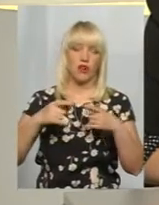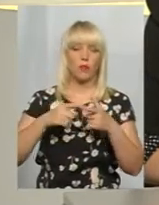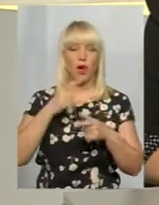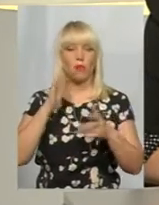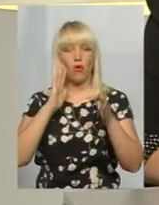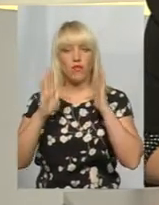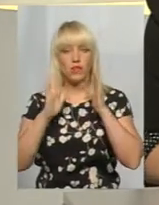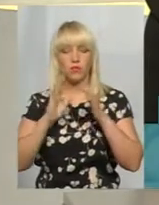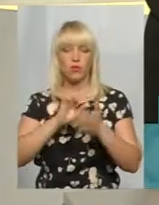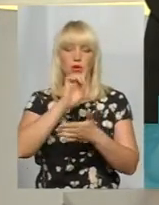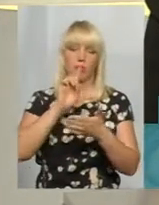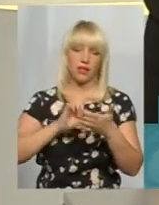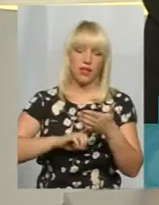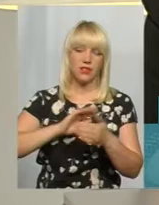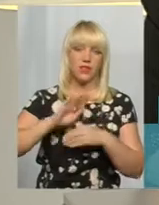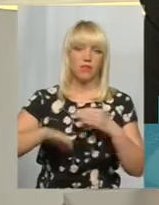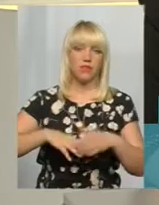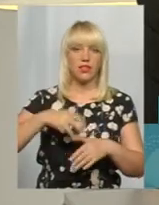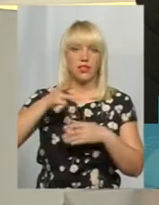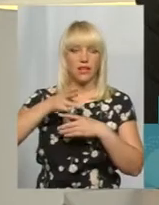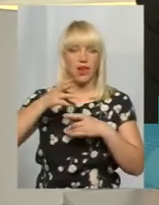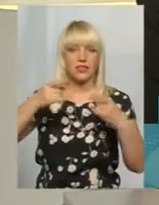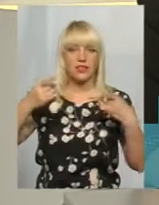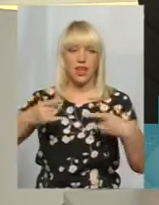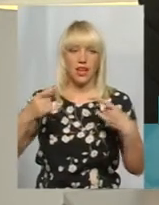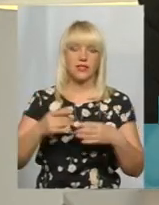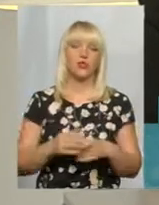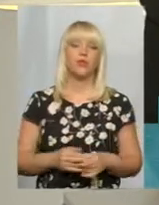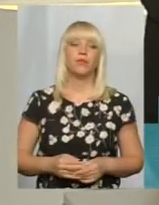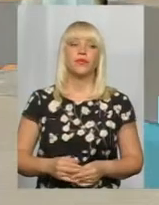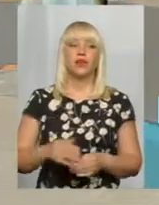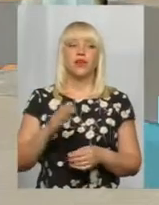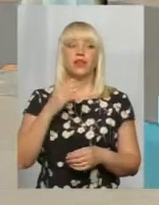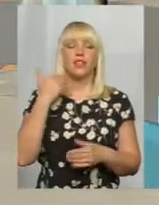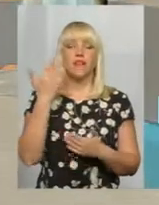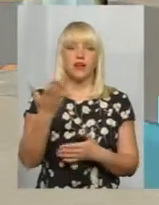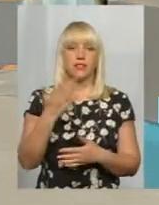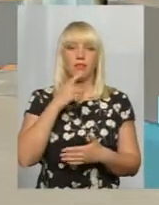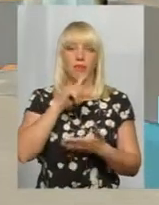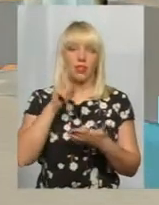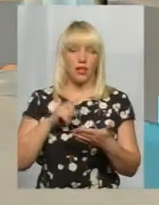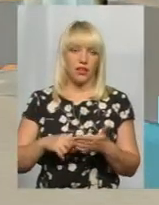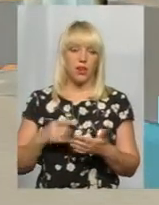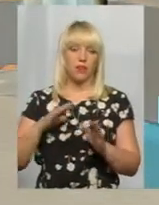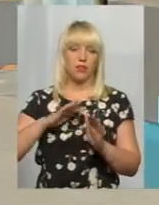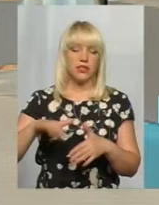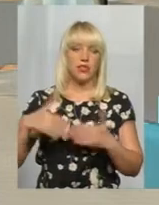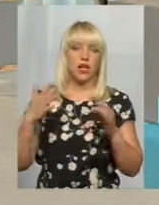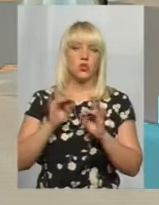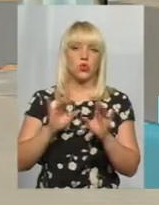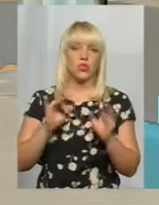Ставте свої питання під трансляцію, ми озвучимо їх у прямому ефірі. Пане Борисе, тепер питання до вас. От після сюжету